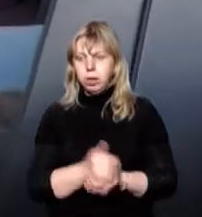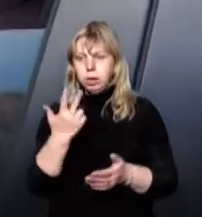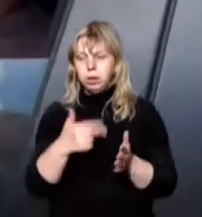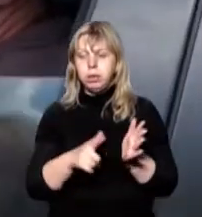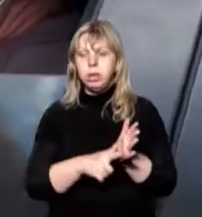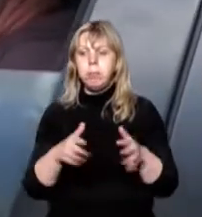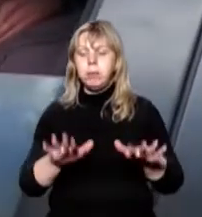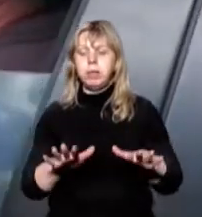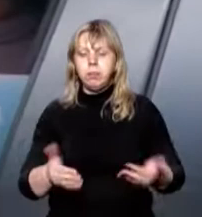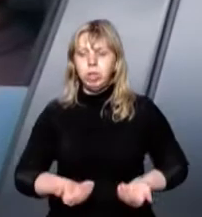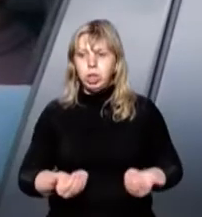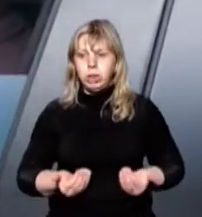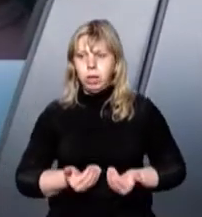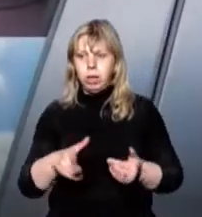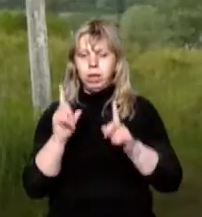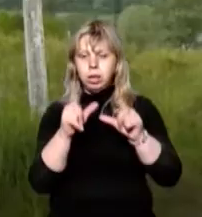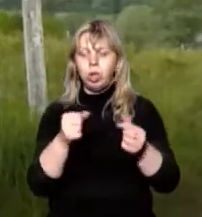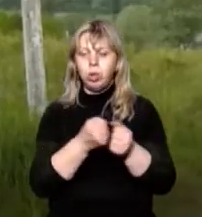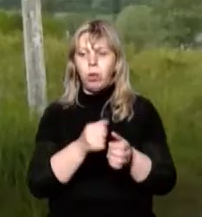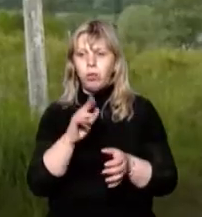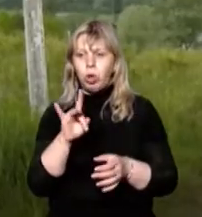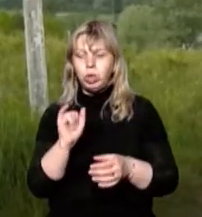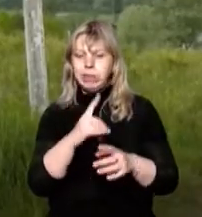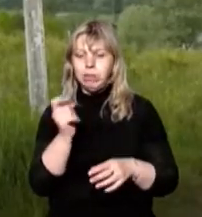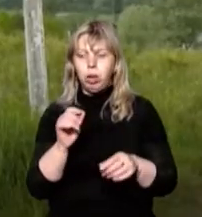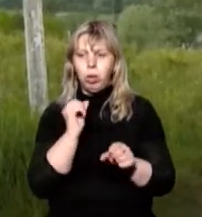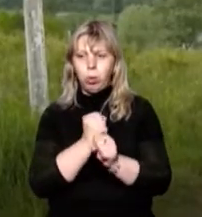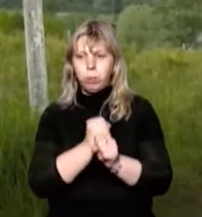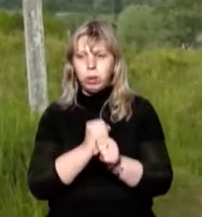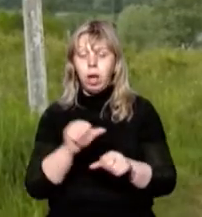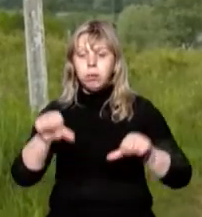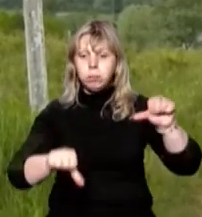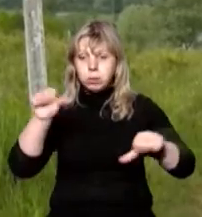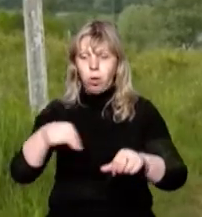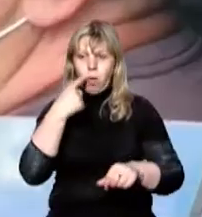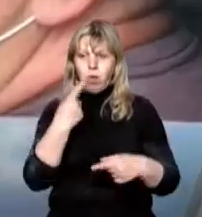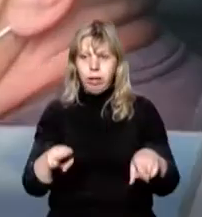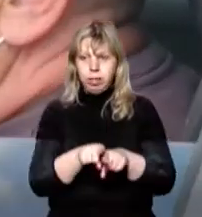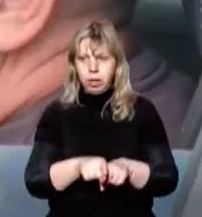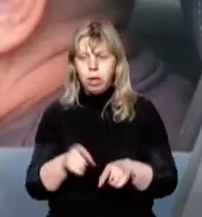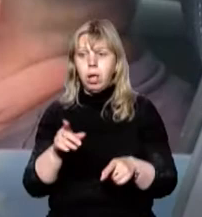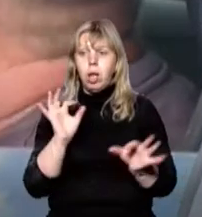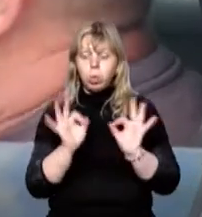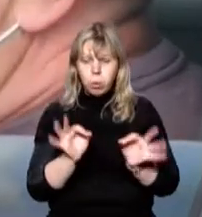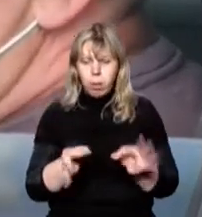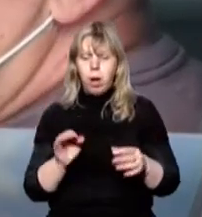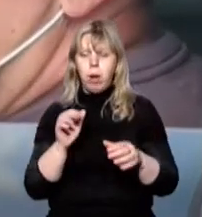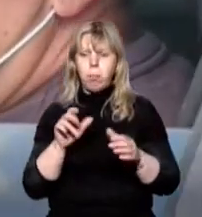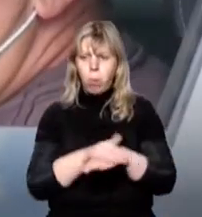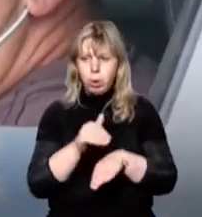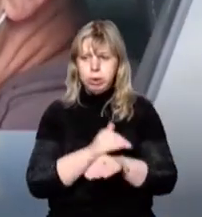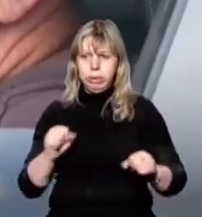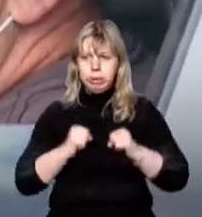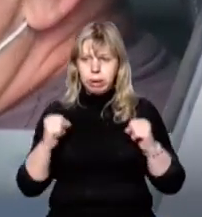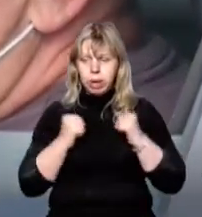Місцевий житель Василь Кучак їде до Ворочева з роботи. Про встановлення блокпоста каже так. Нормально, молодці, стараються,